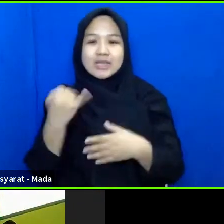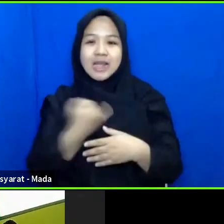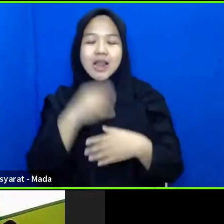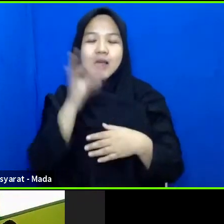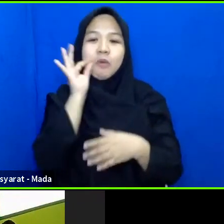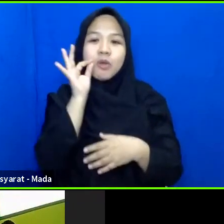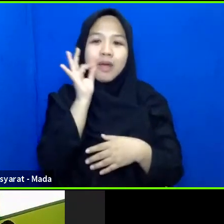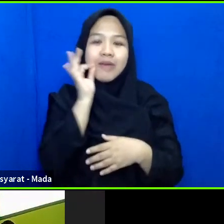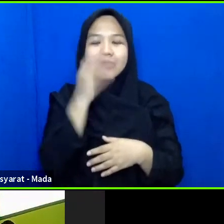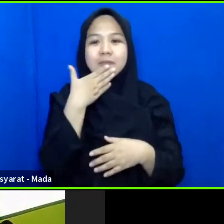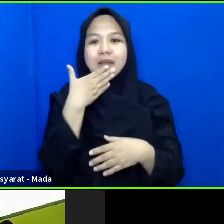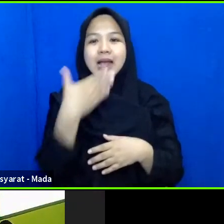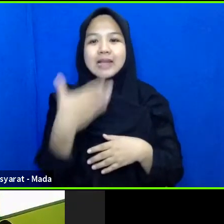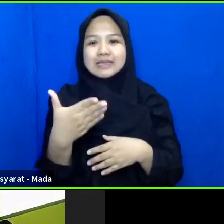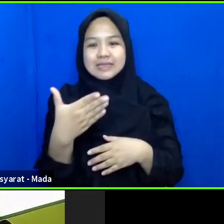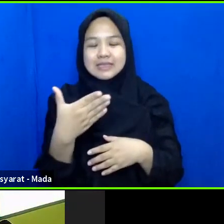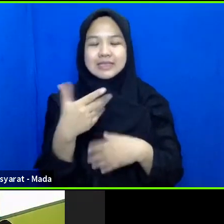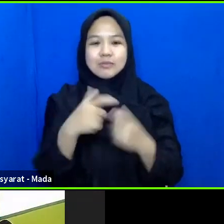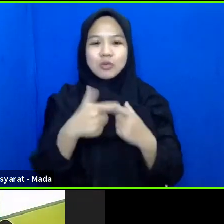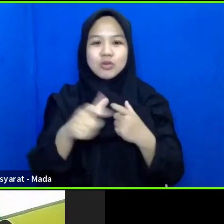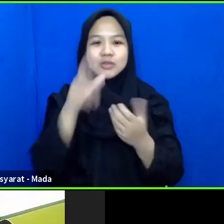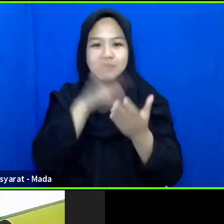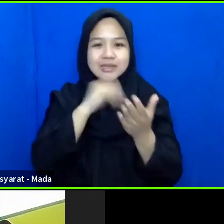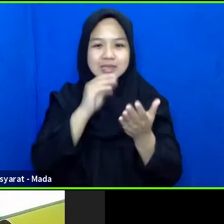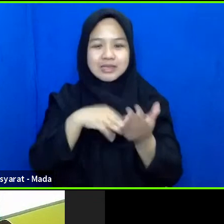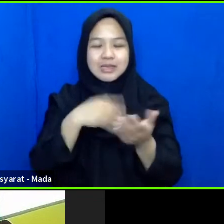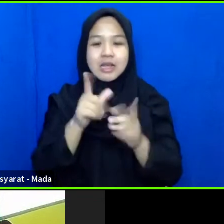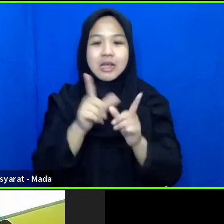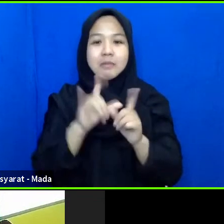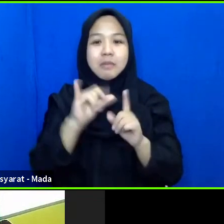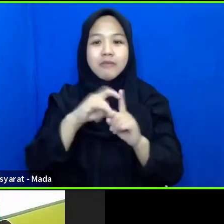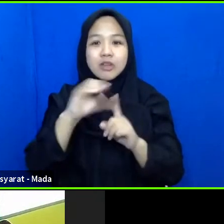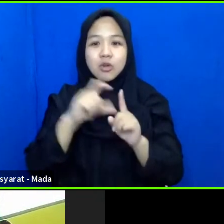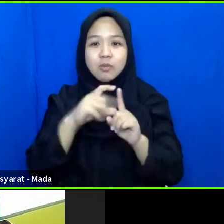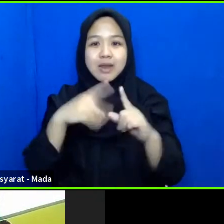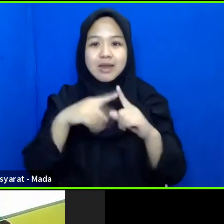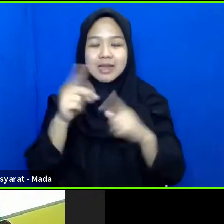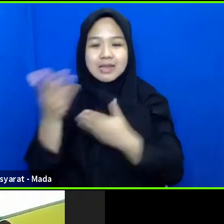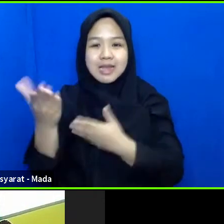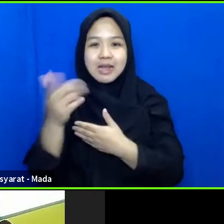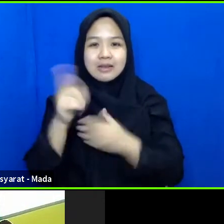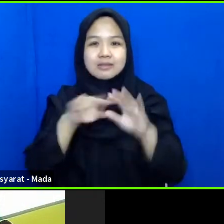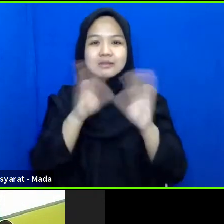Maaf Terima Kasih Atas Proses Belajarnya Mbak Widow Dan Mbak Diyar Silahkan